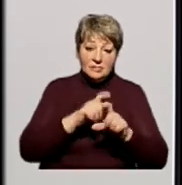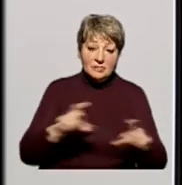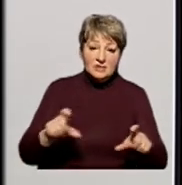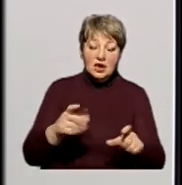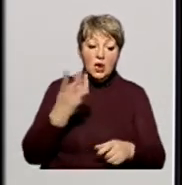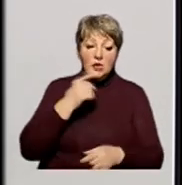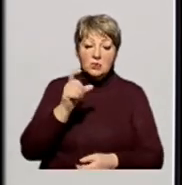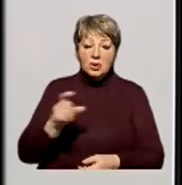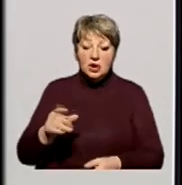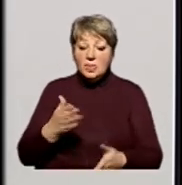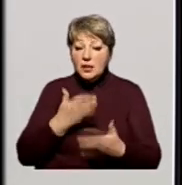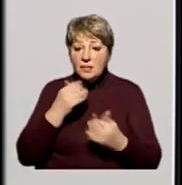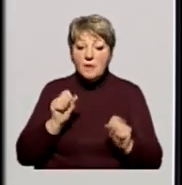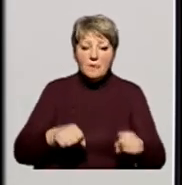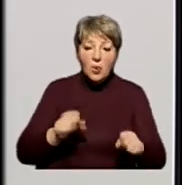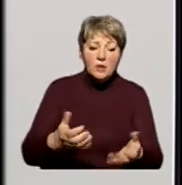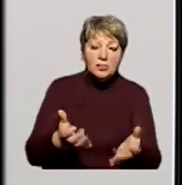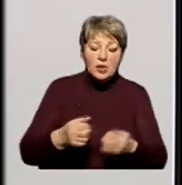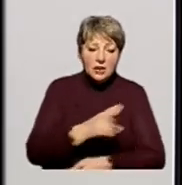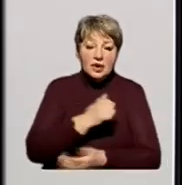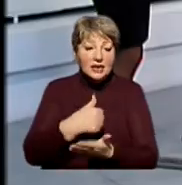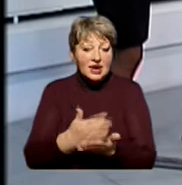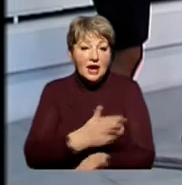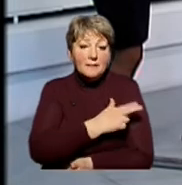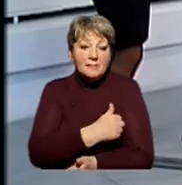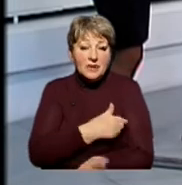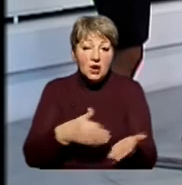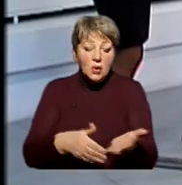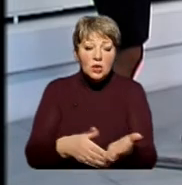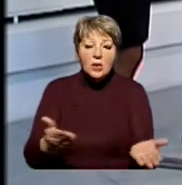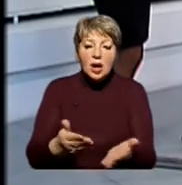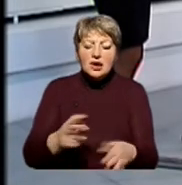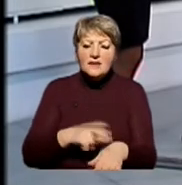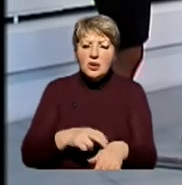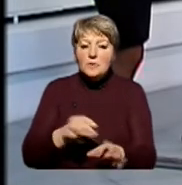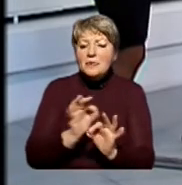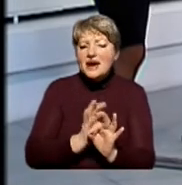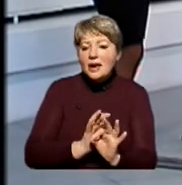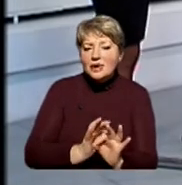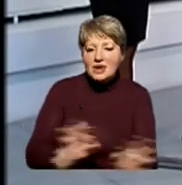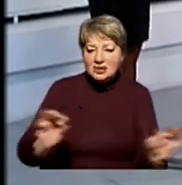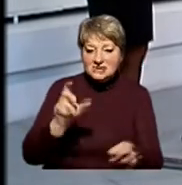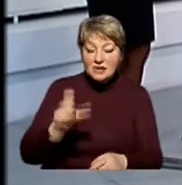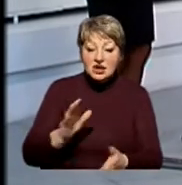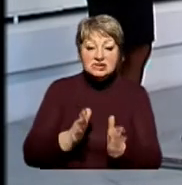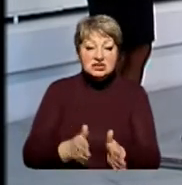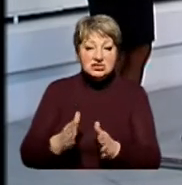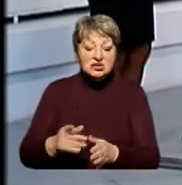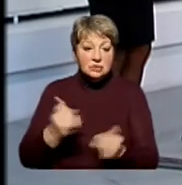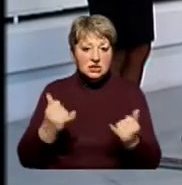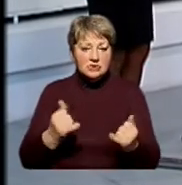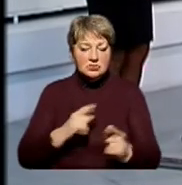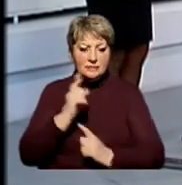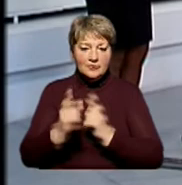лікарні, коли людям немає можливості отримати якісну медичну Богу. У нас золоті лікарі, у нас прекрасні лікарі. Але система створена так, що вона